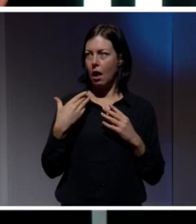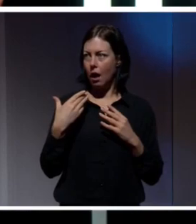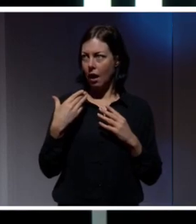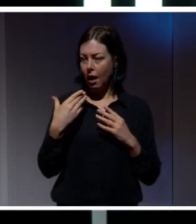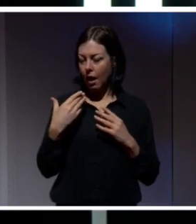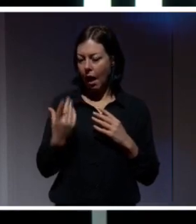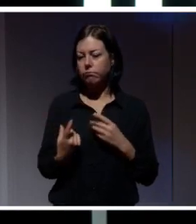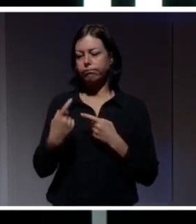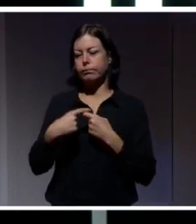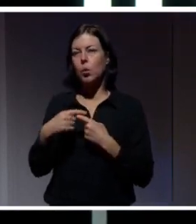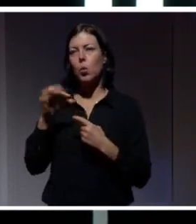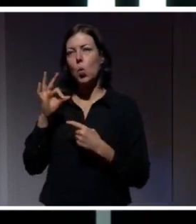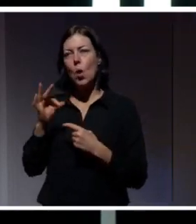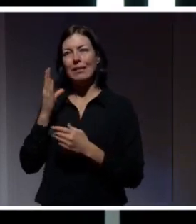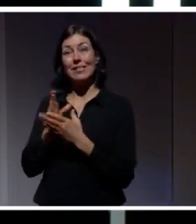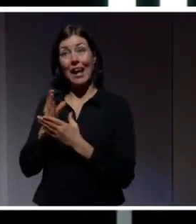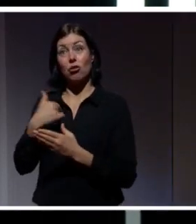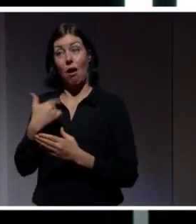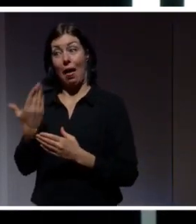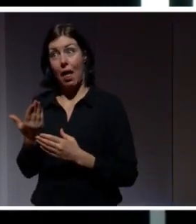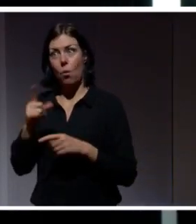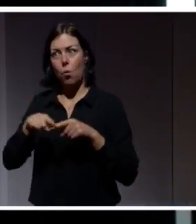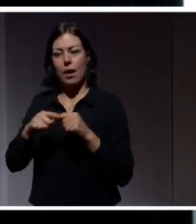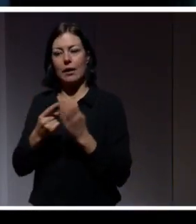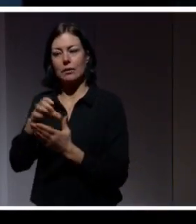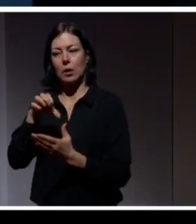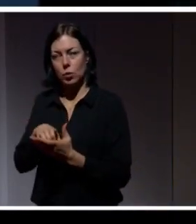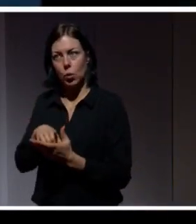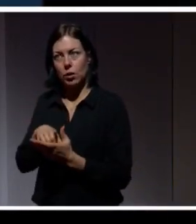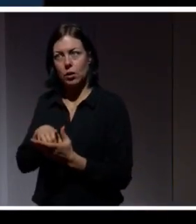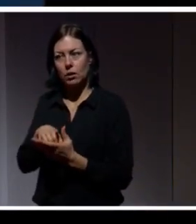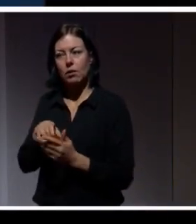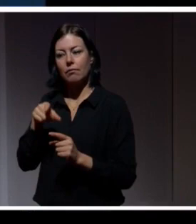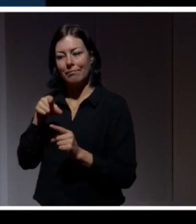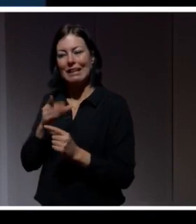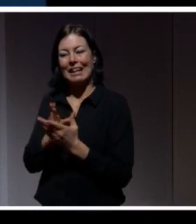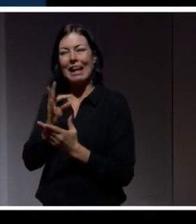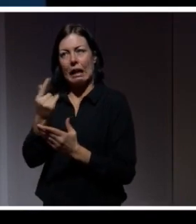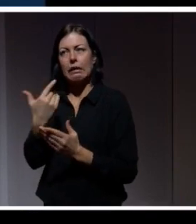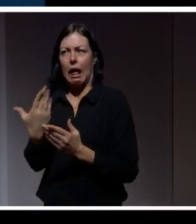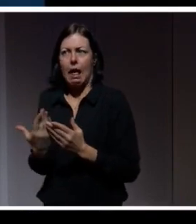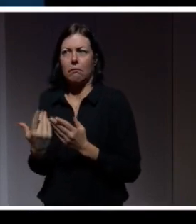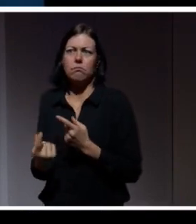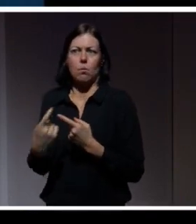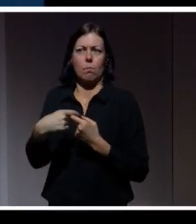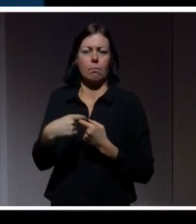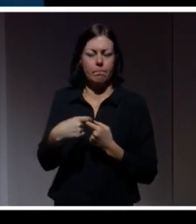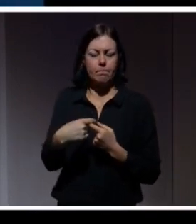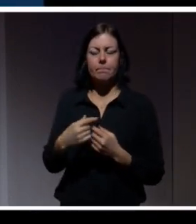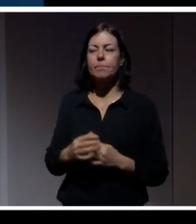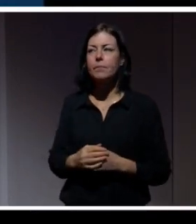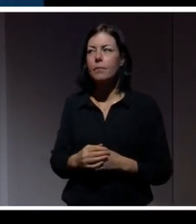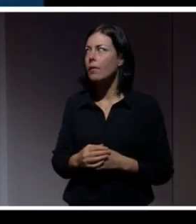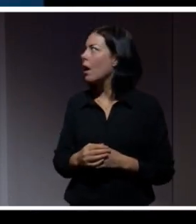situationer. Så säkerhet är en sån utility utav personlig integritet. Demokrati är